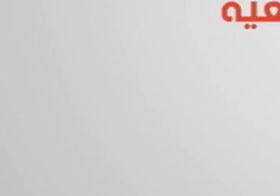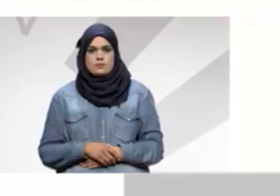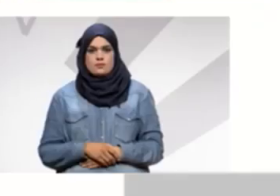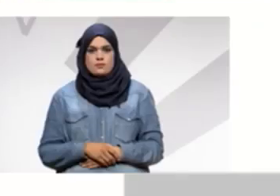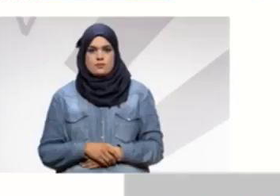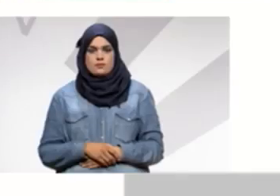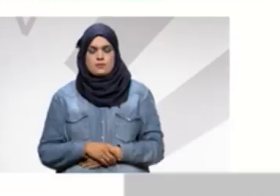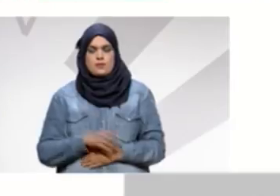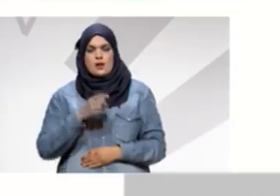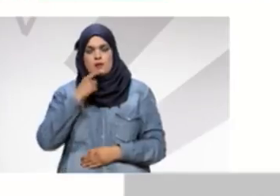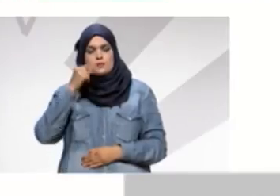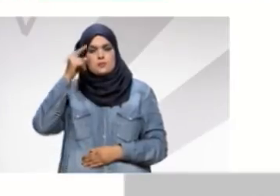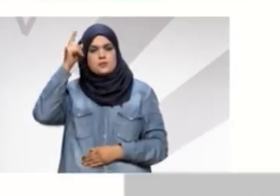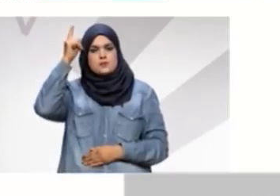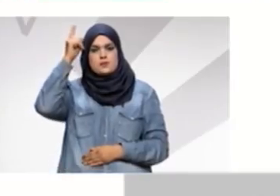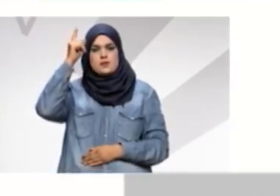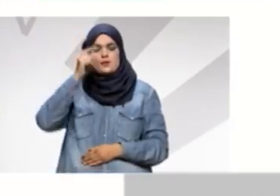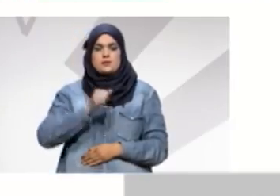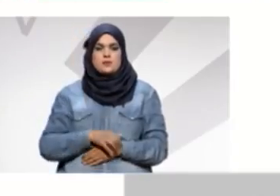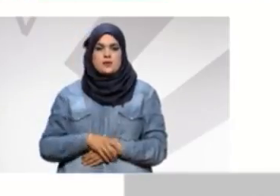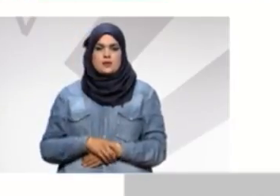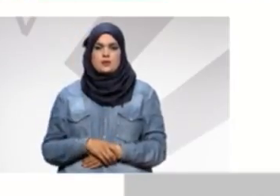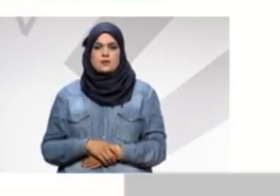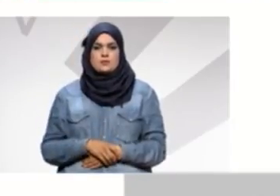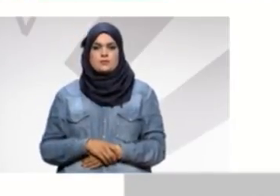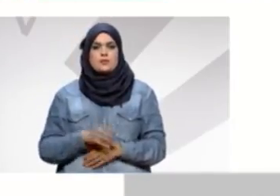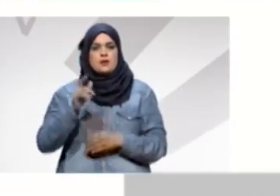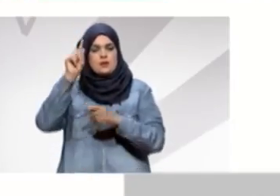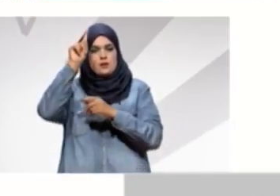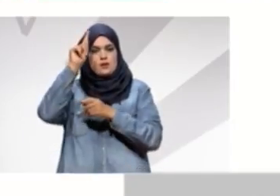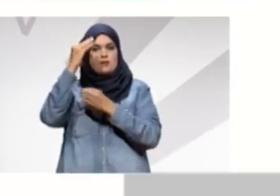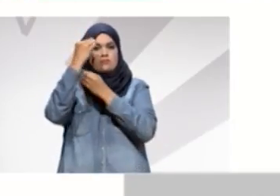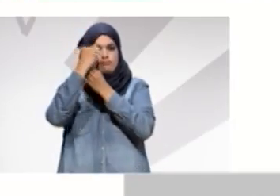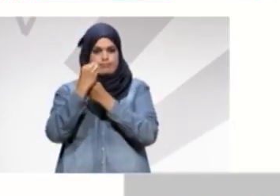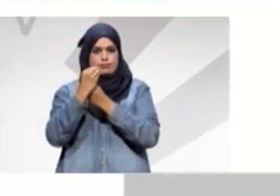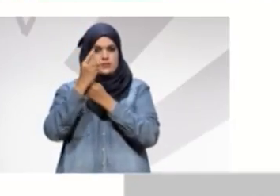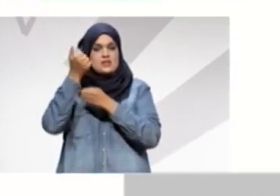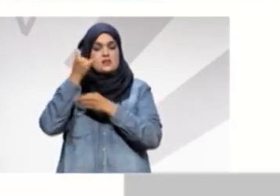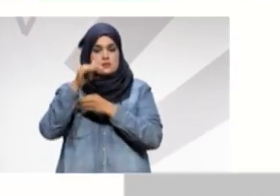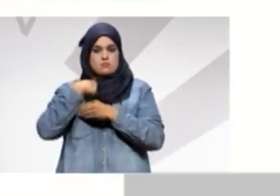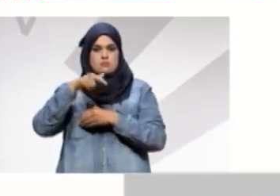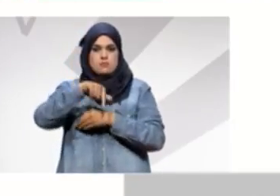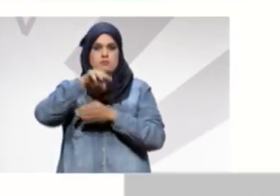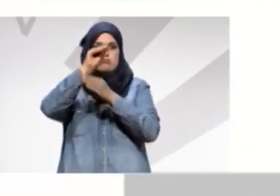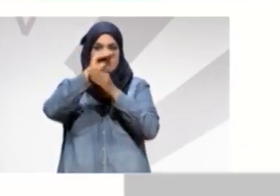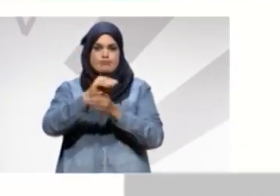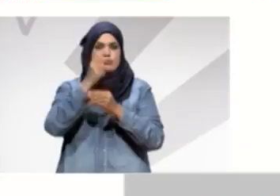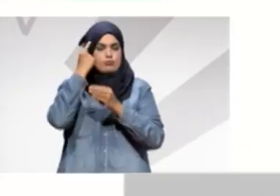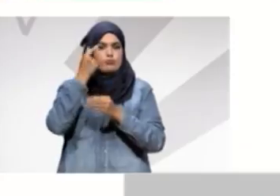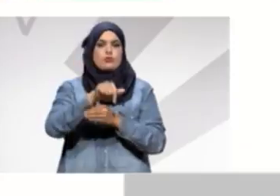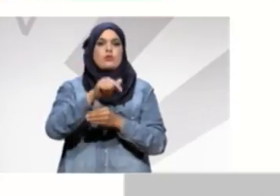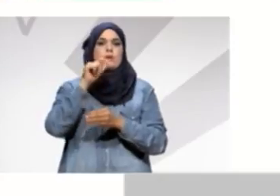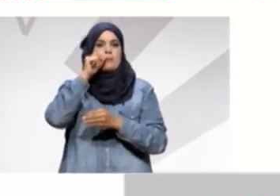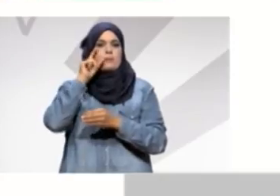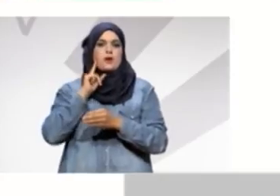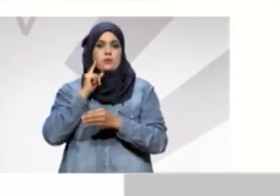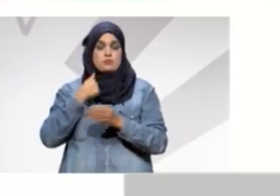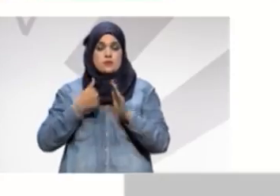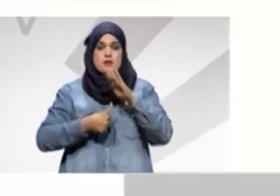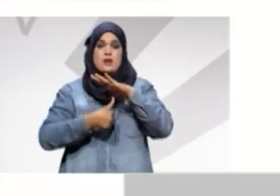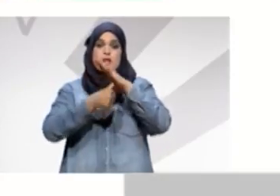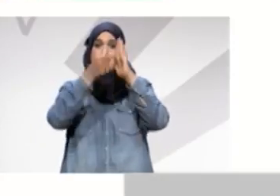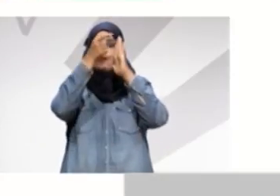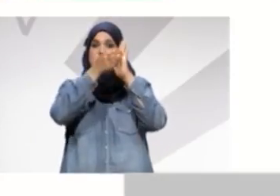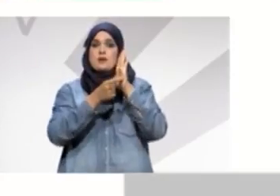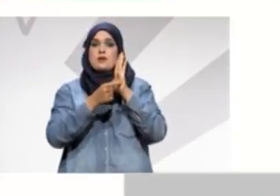بسم الله الرحمن الرحيم ما رضا الله إلا برضا الولدين أنا عبد سلام الرقاد رئيس قيمة صوت الأهالي